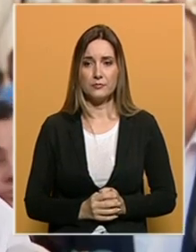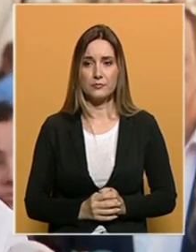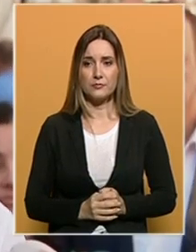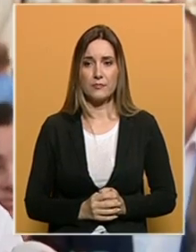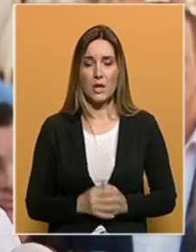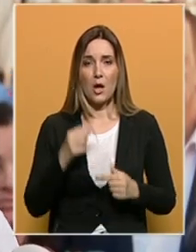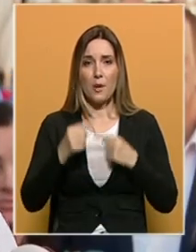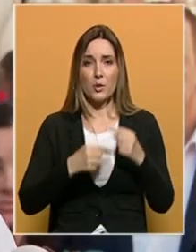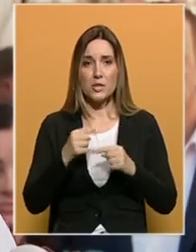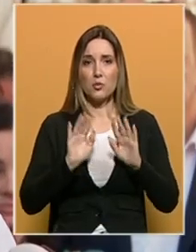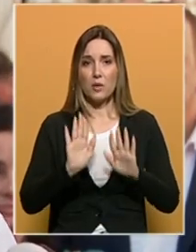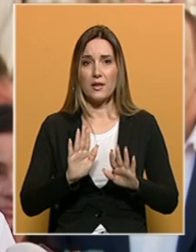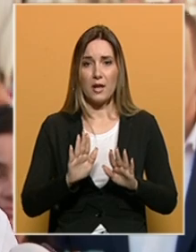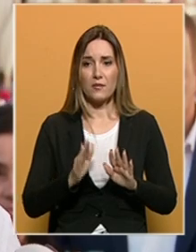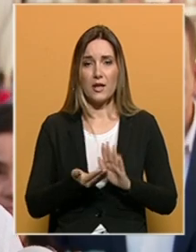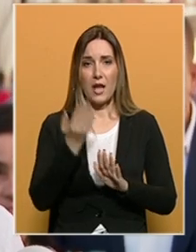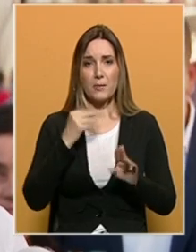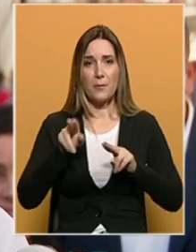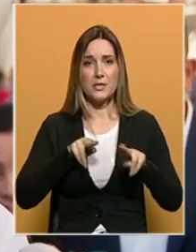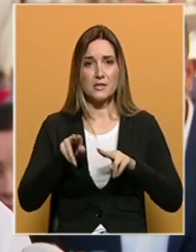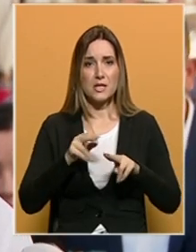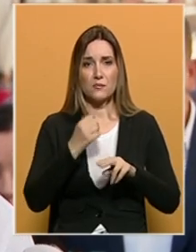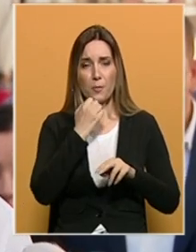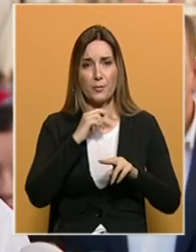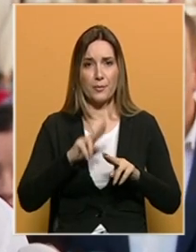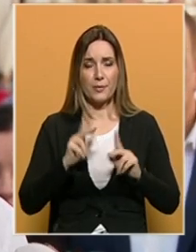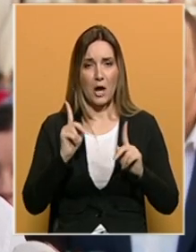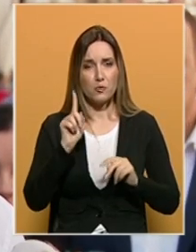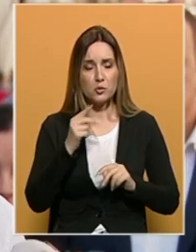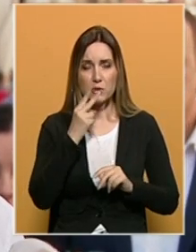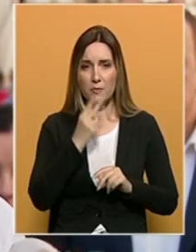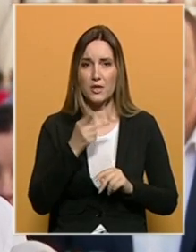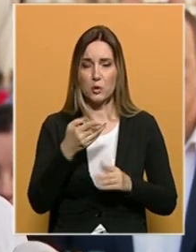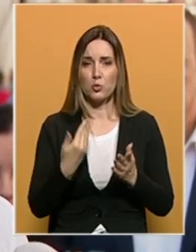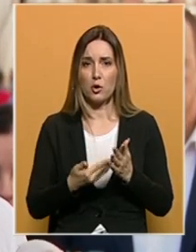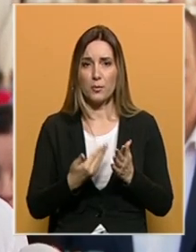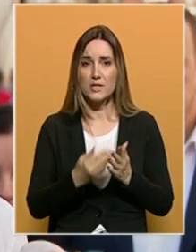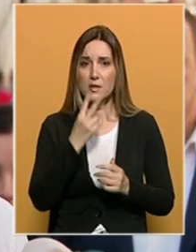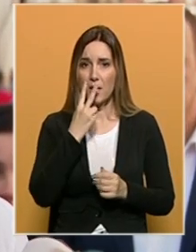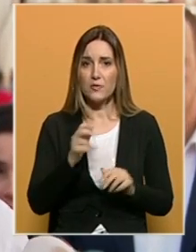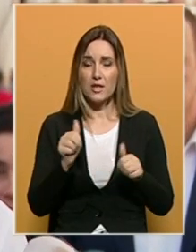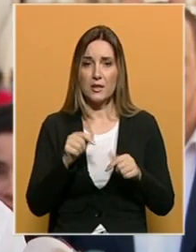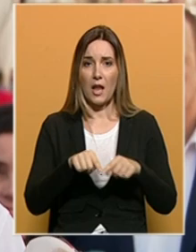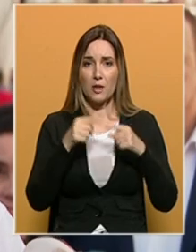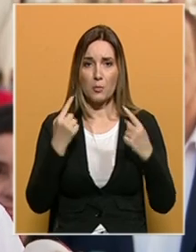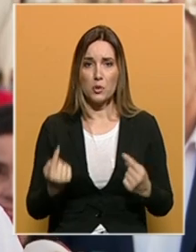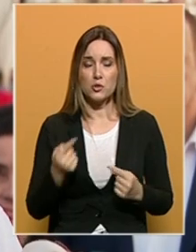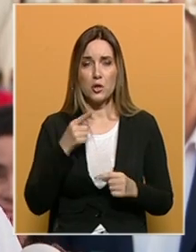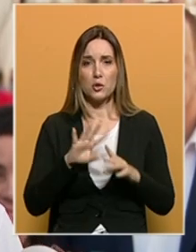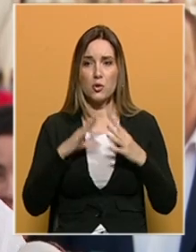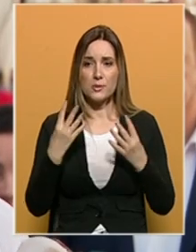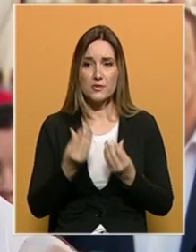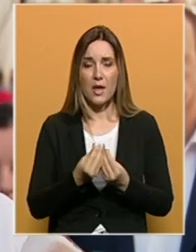Procedura je takva da će najprije Ministarstvo pravosuđa proučiti tu dokumentaciju, vidjeti da li postoje tu sve